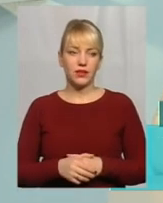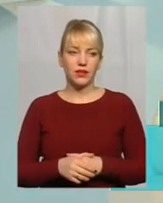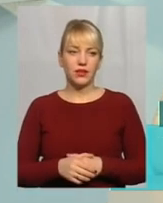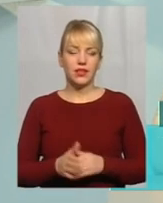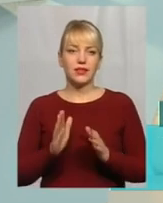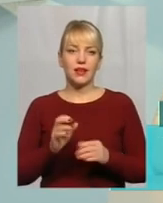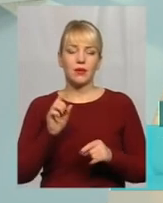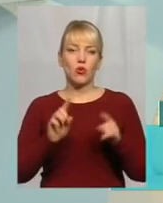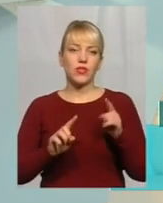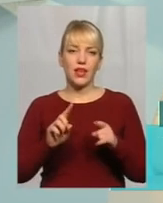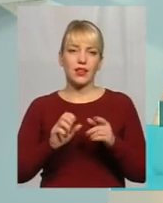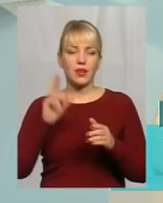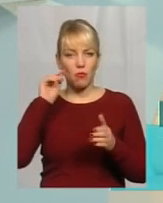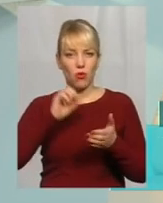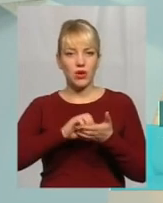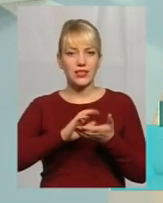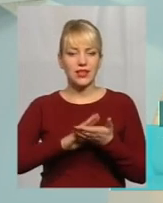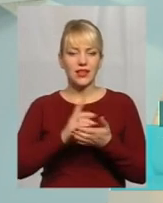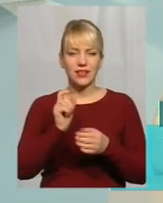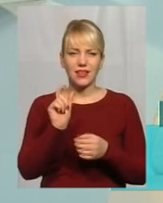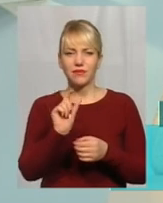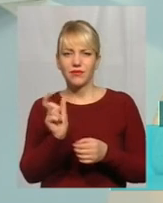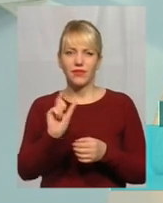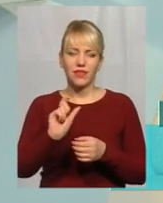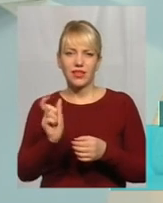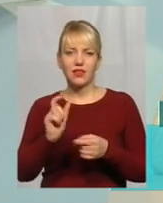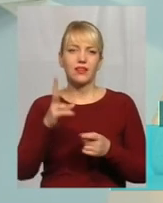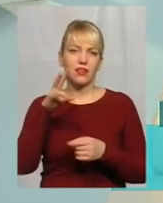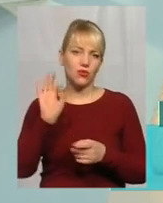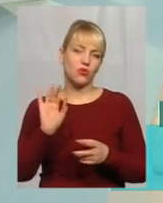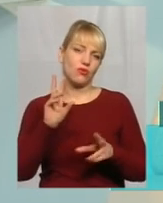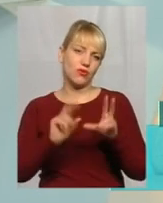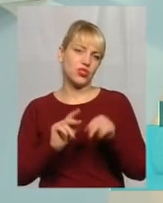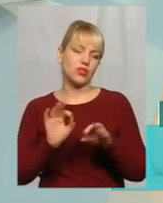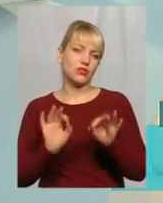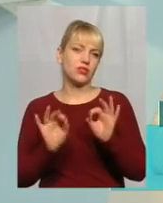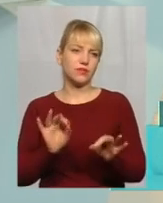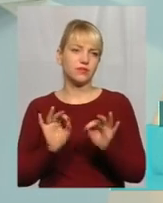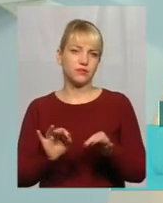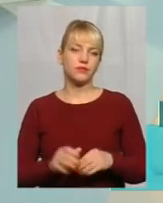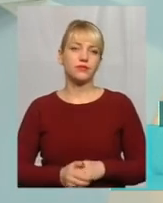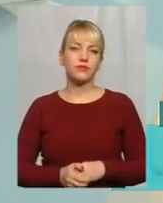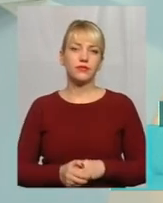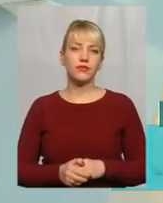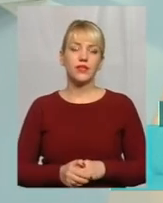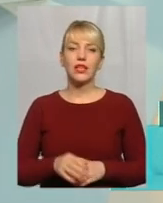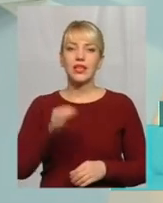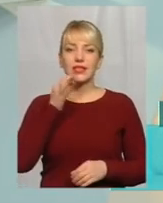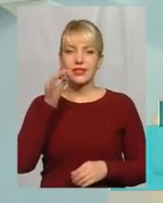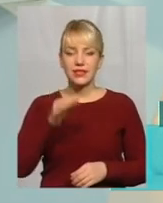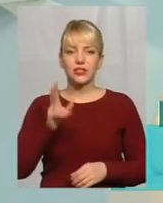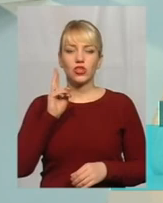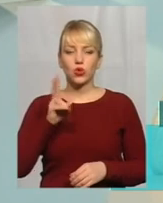показникам там є невеличкі відхилення, але в цілому вона вкладається в норматив Десенпіну А скажіть, а хто ж